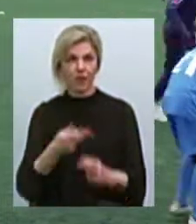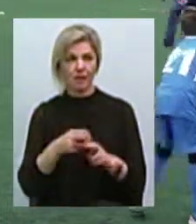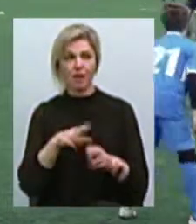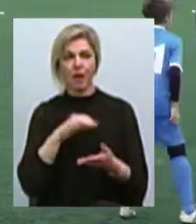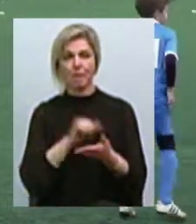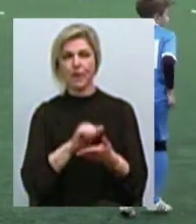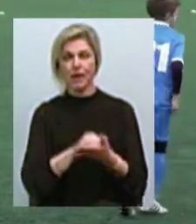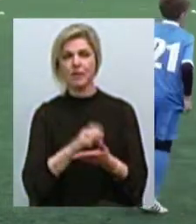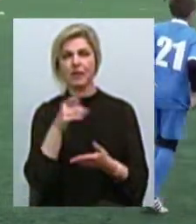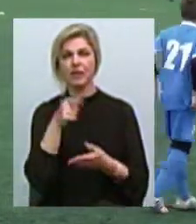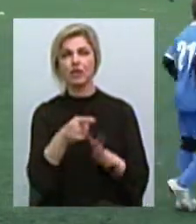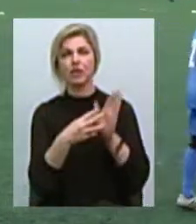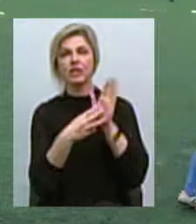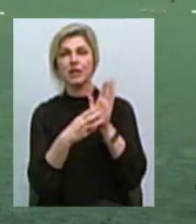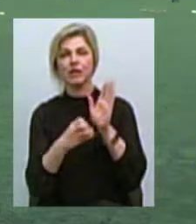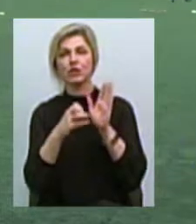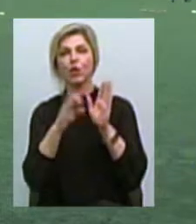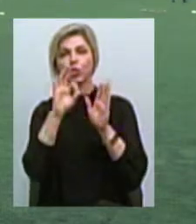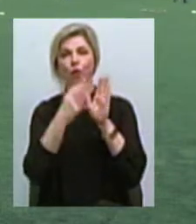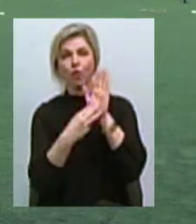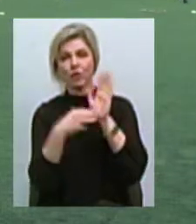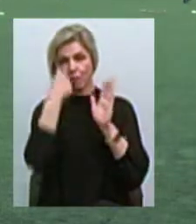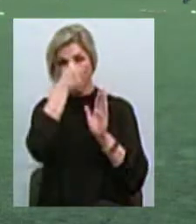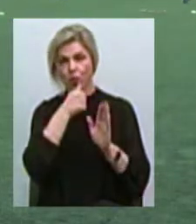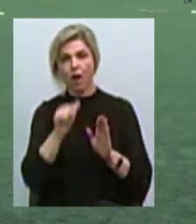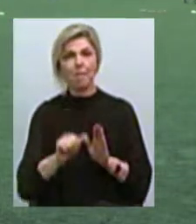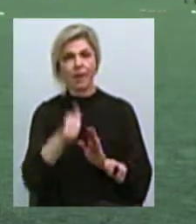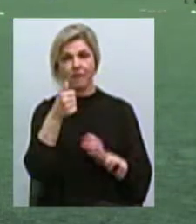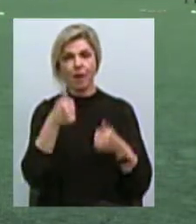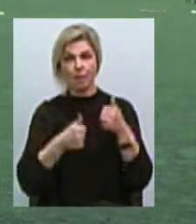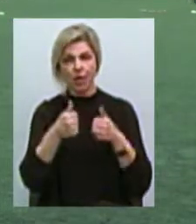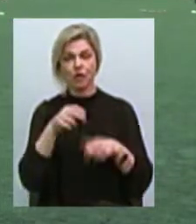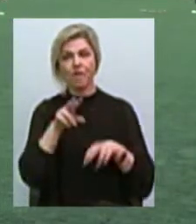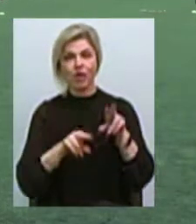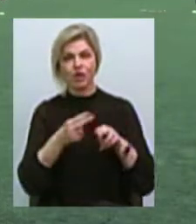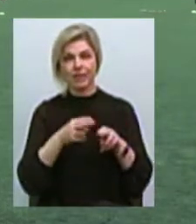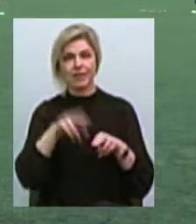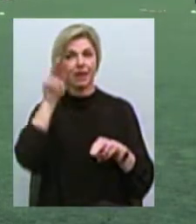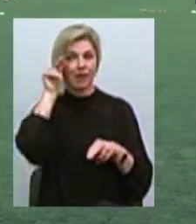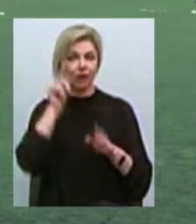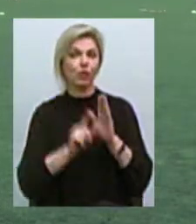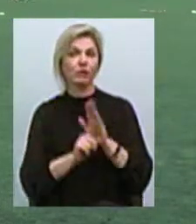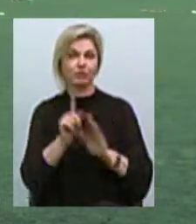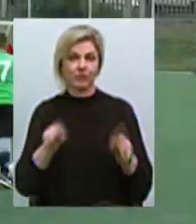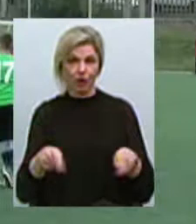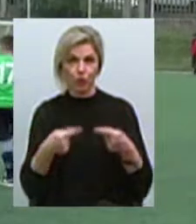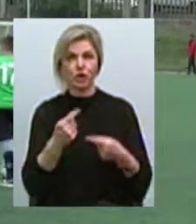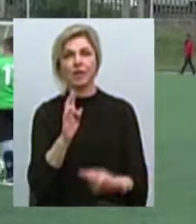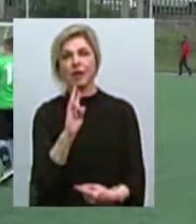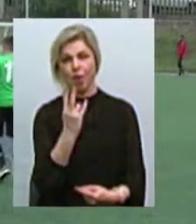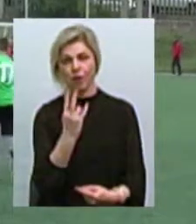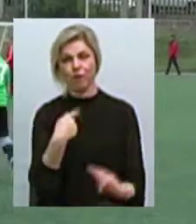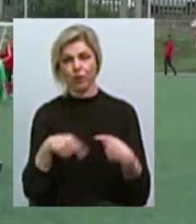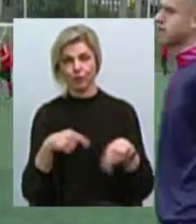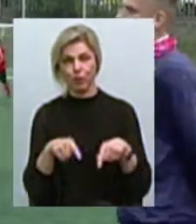вперше в 1908 році. перший матч офіційний. Ми вважаємо це дати народження Миколаївського футболу. Сьогодні